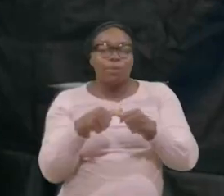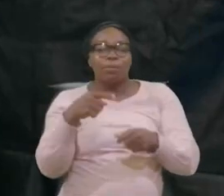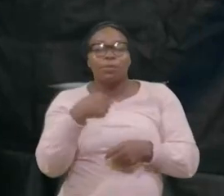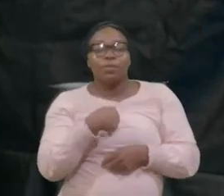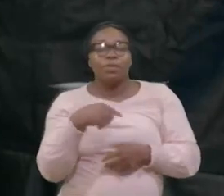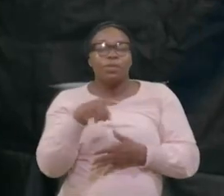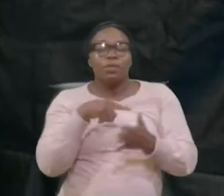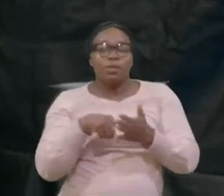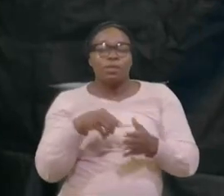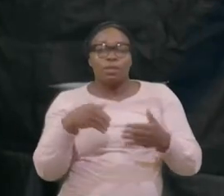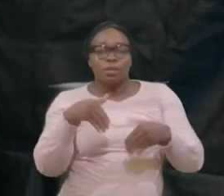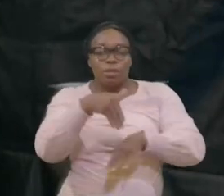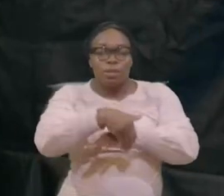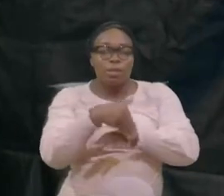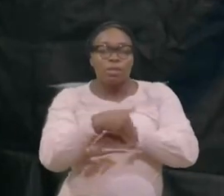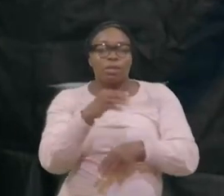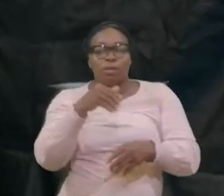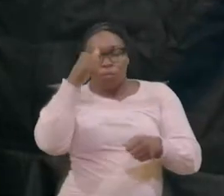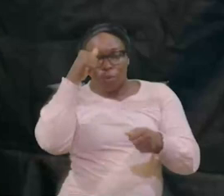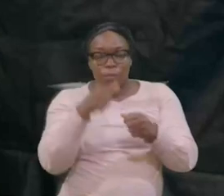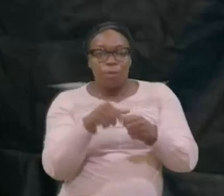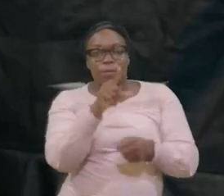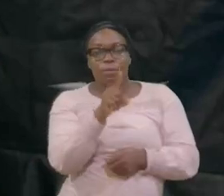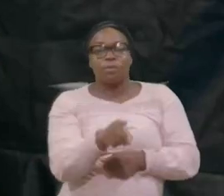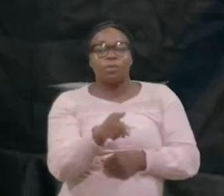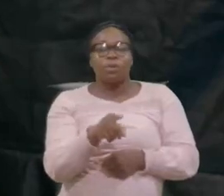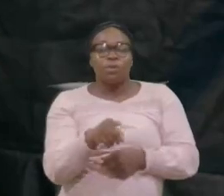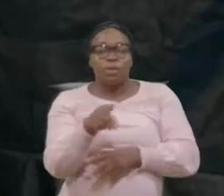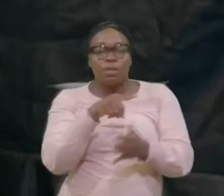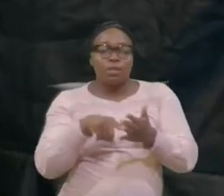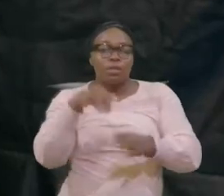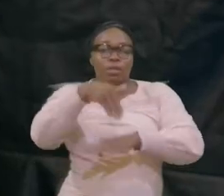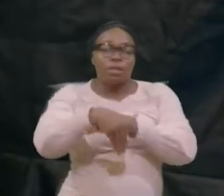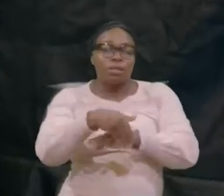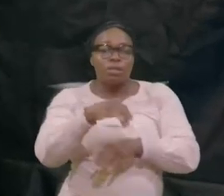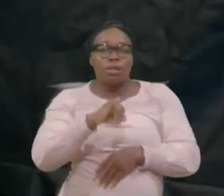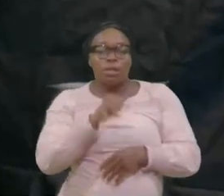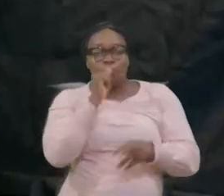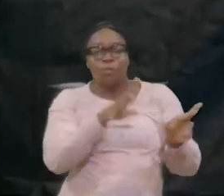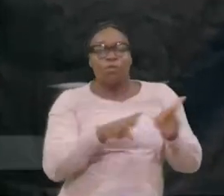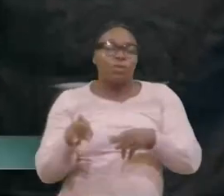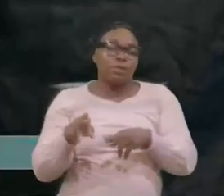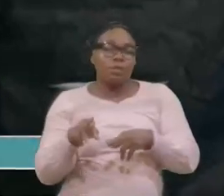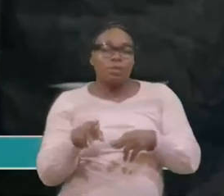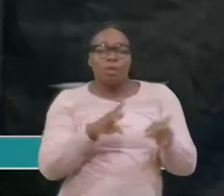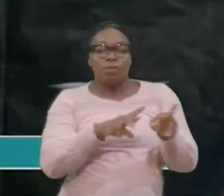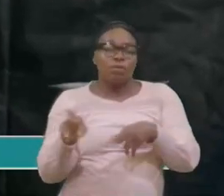'homme de dieu est venu commence à prier maintenant pour du seigneur je suis prêt j'étais j'espère